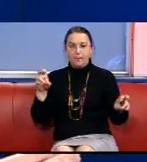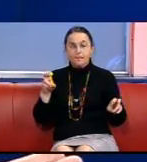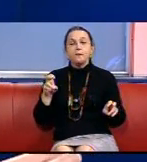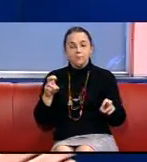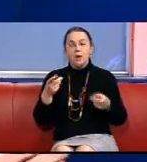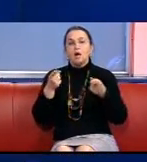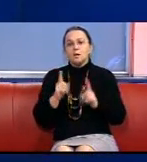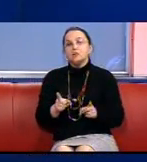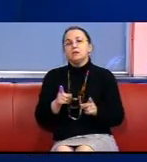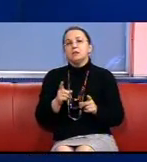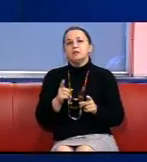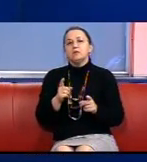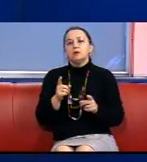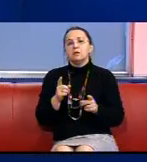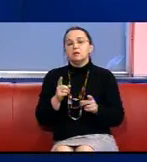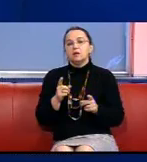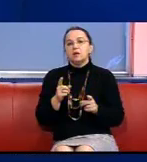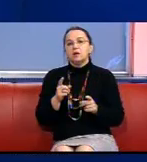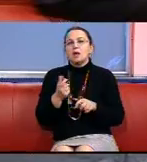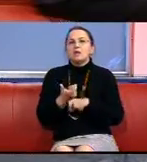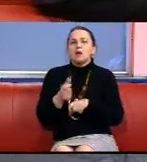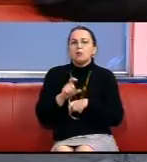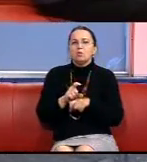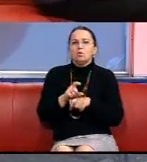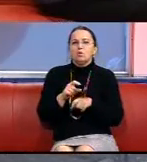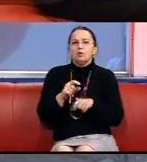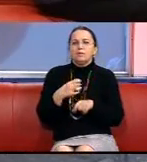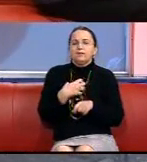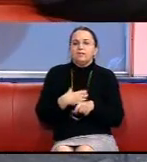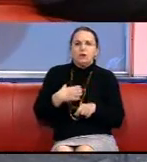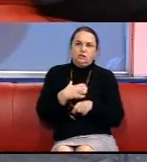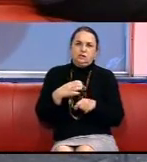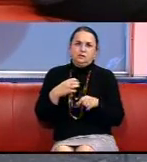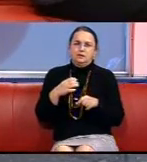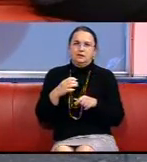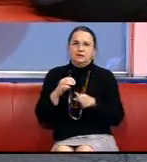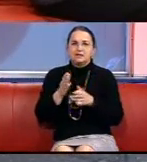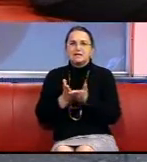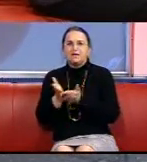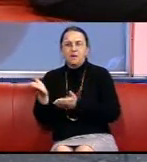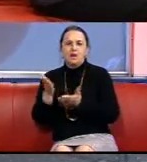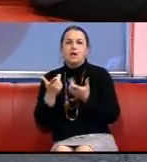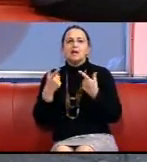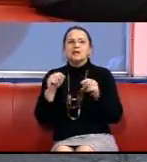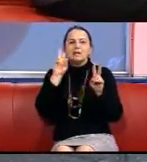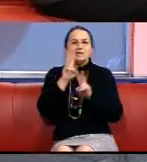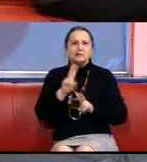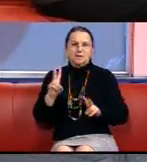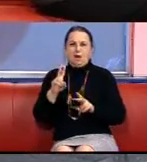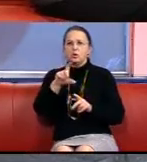найбільш болючіші сфери, де незнання сурдомови